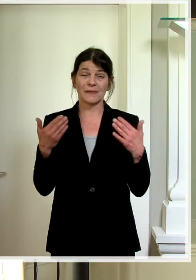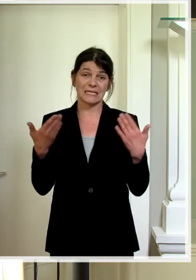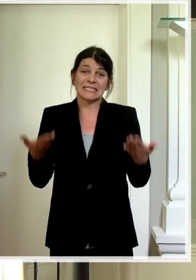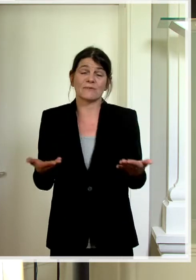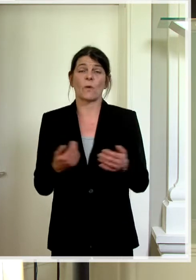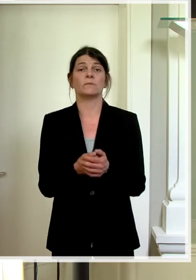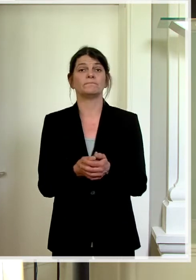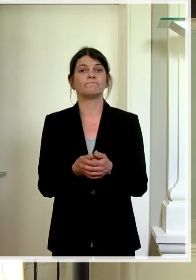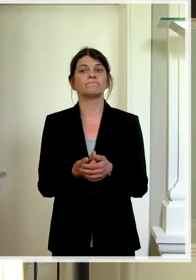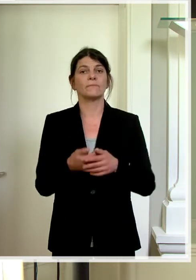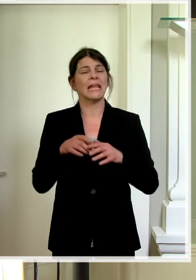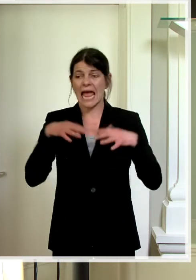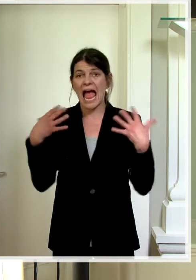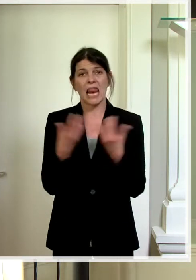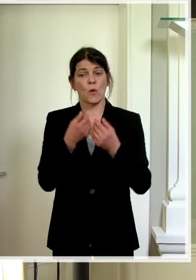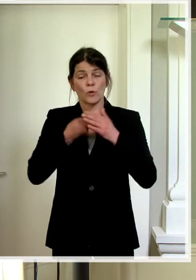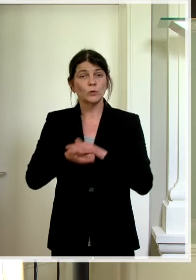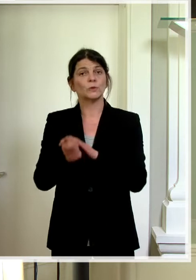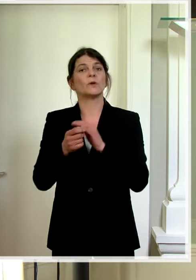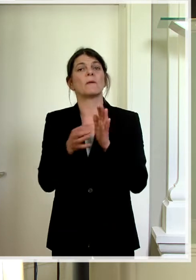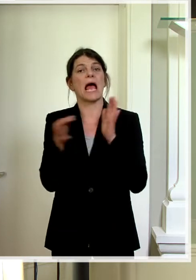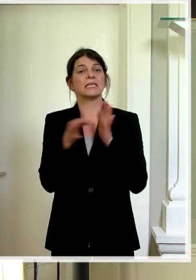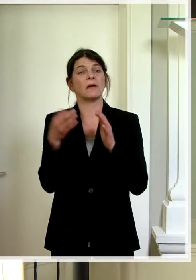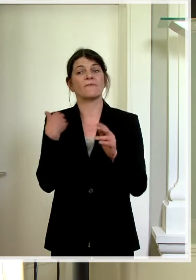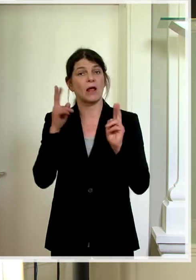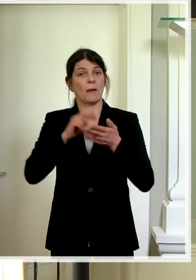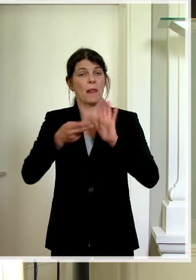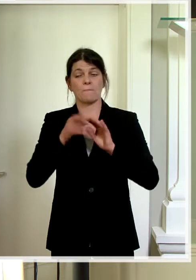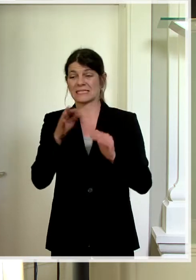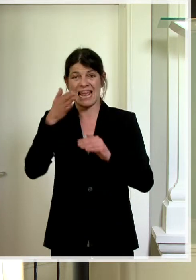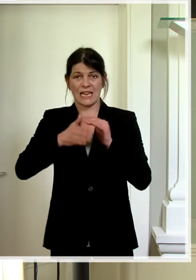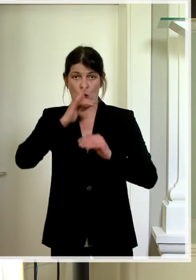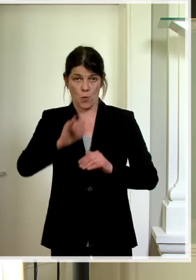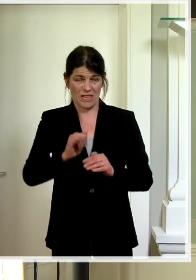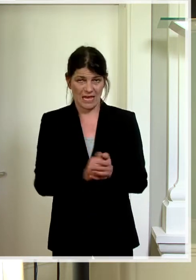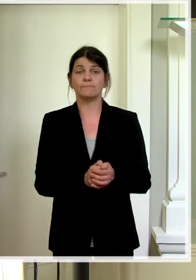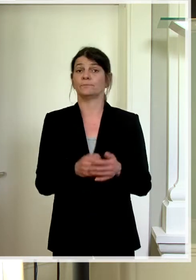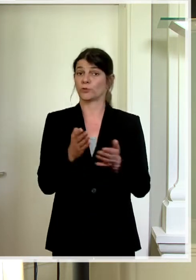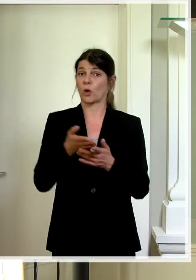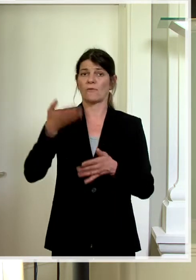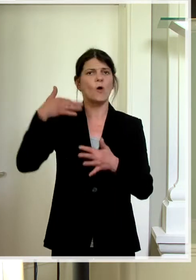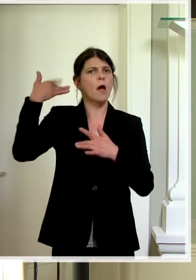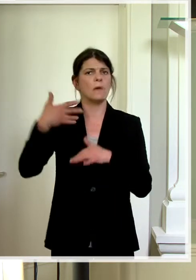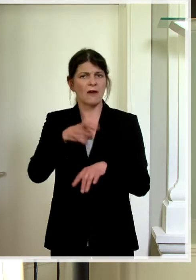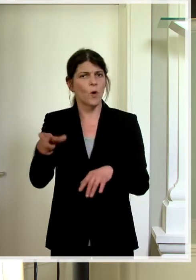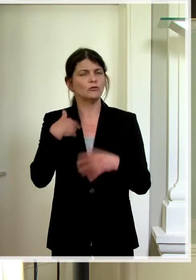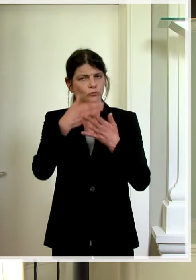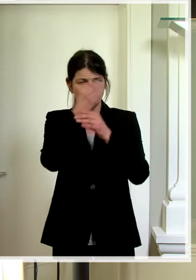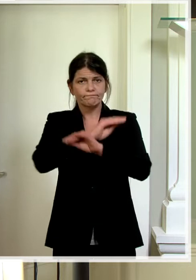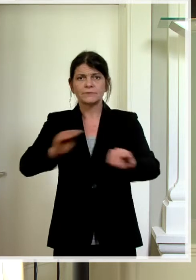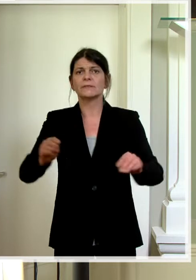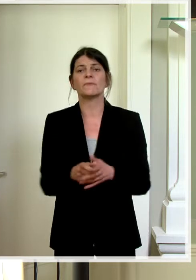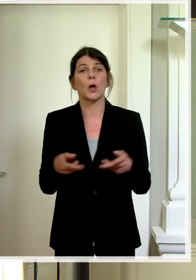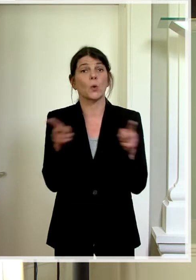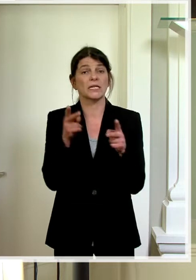grundsätzlich all die Unterstützungsmassnahmen auf Ende Juni terminiert sind in Lichtenstein. Wir haben schon vor einigen Wochen kommuniziert, dass